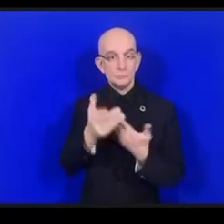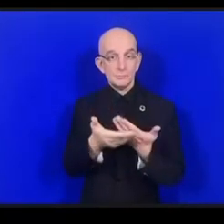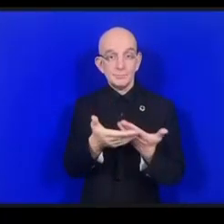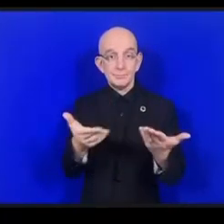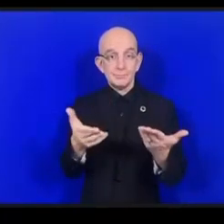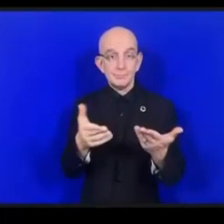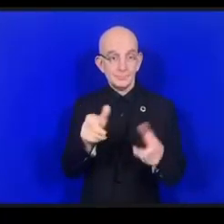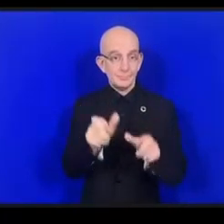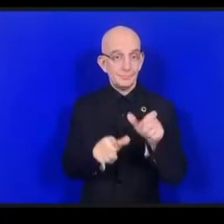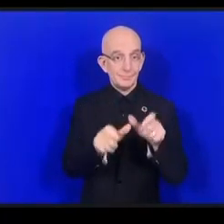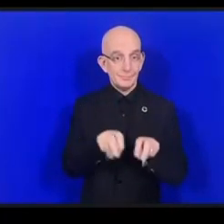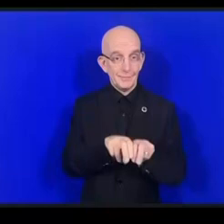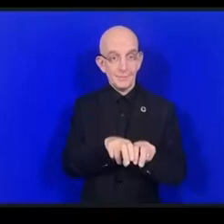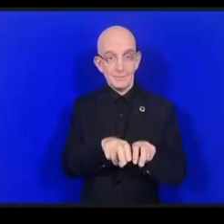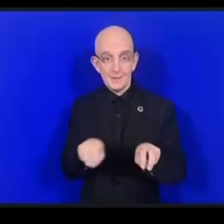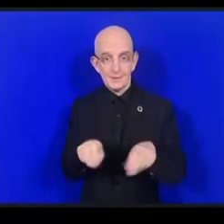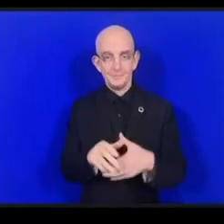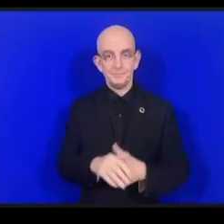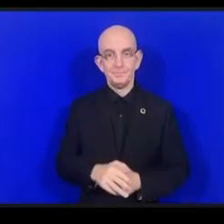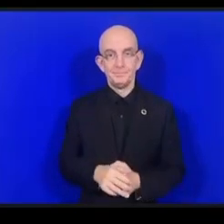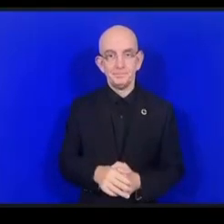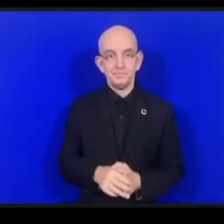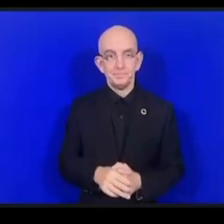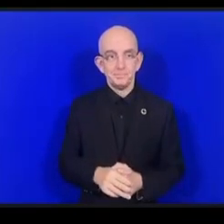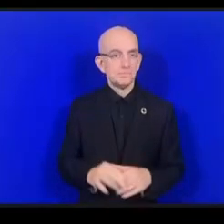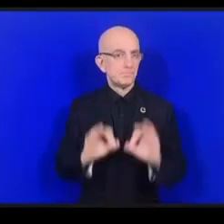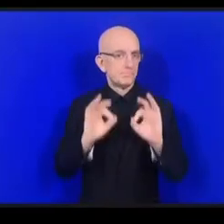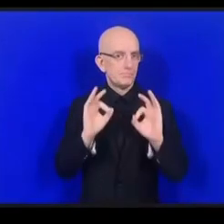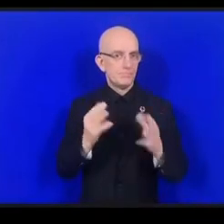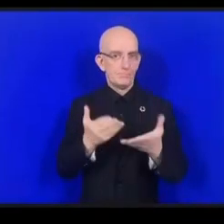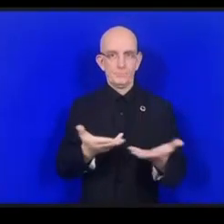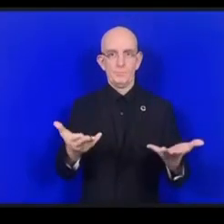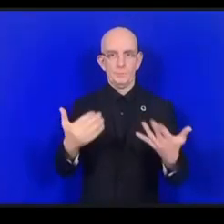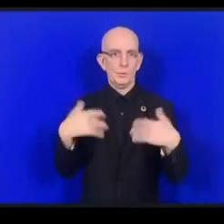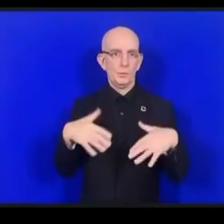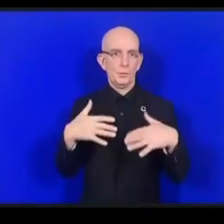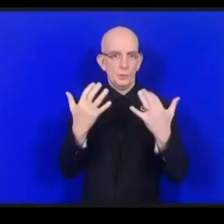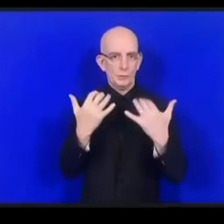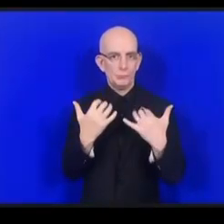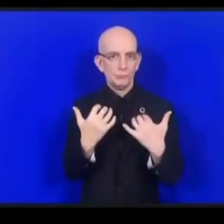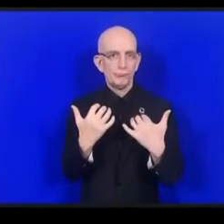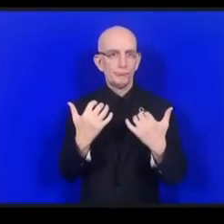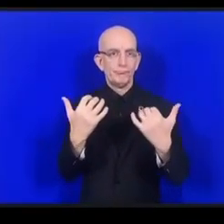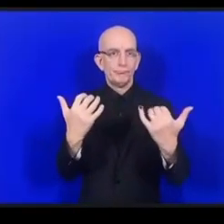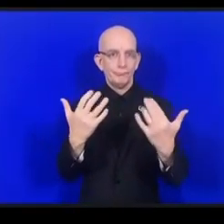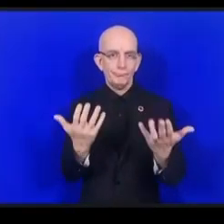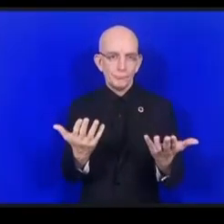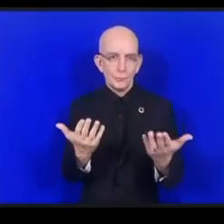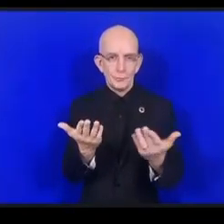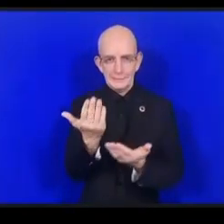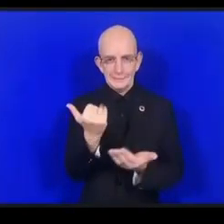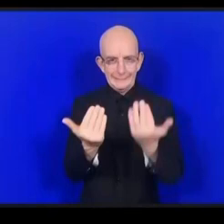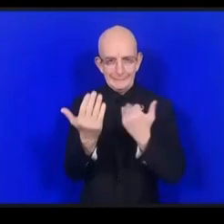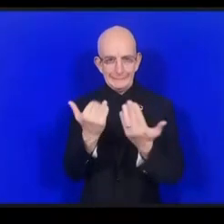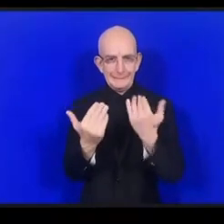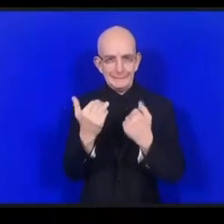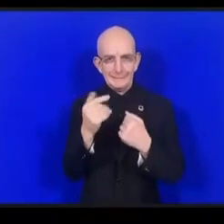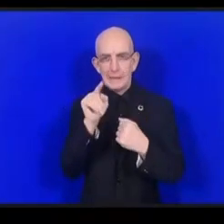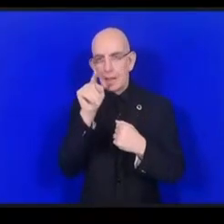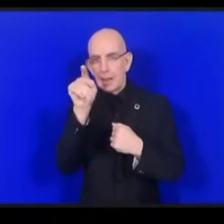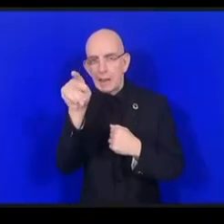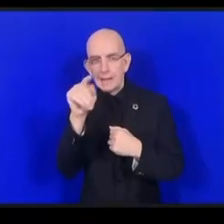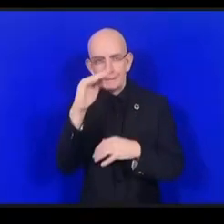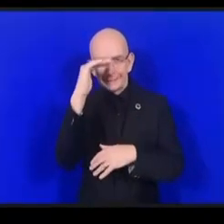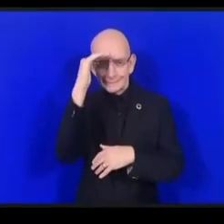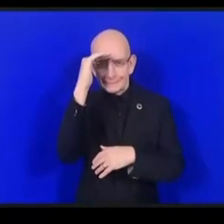نحن في قاعة كبيرة جدا وأحظكم على الاقتراب إلينا